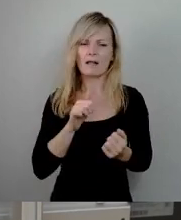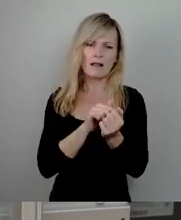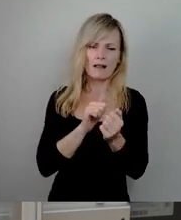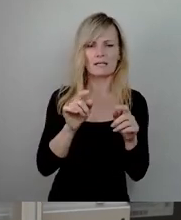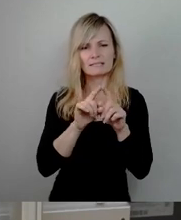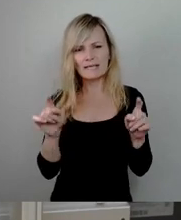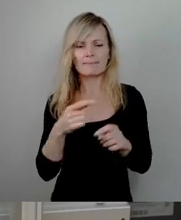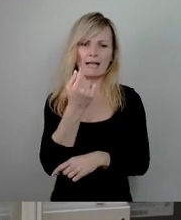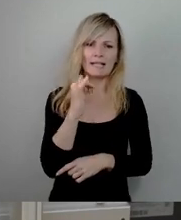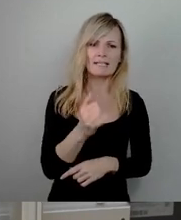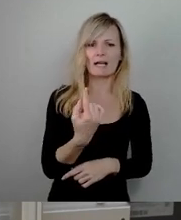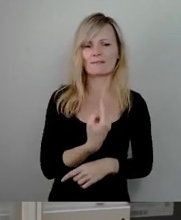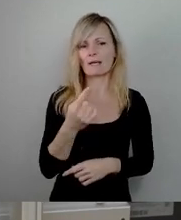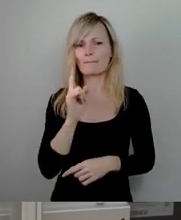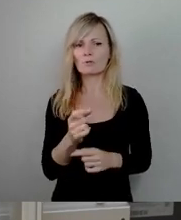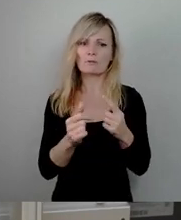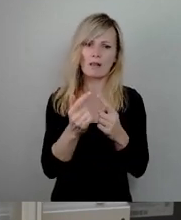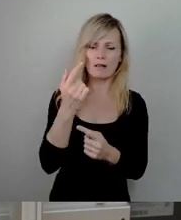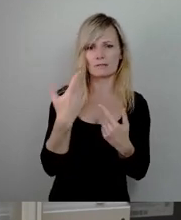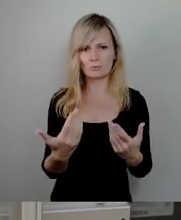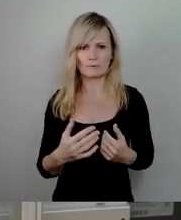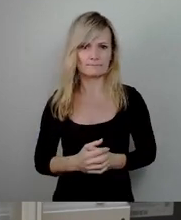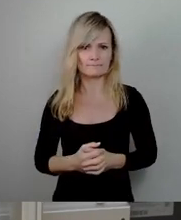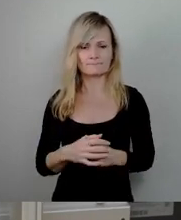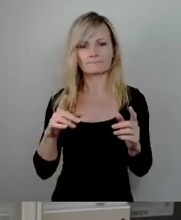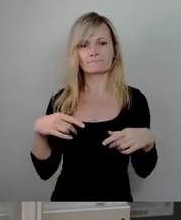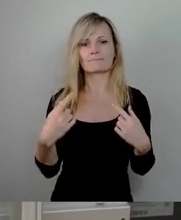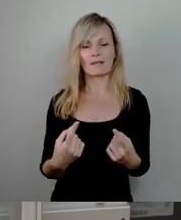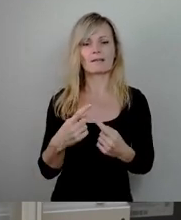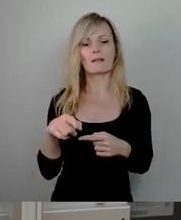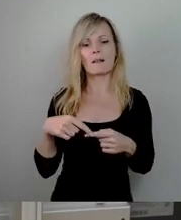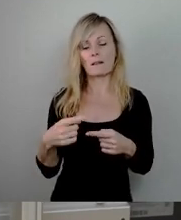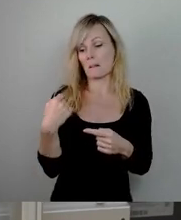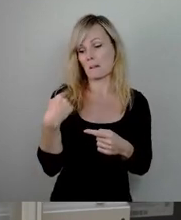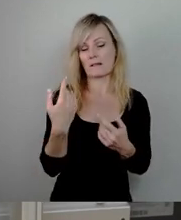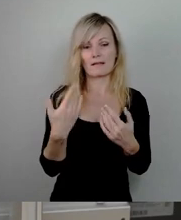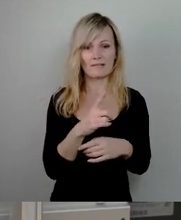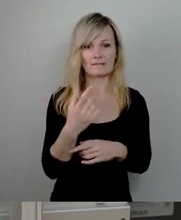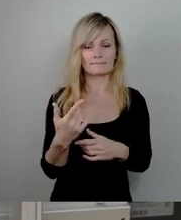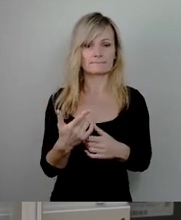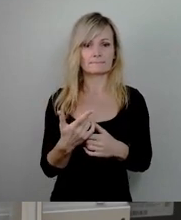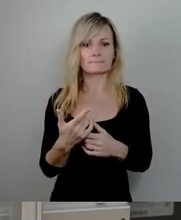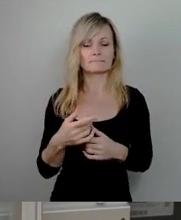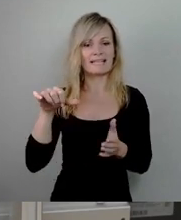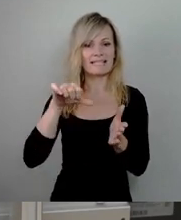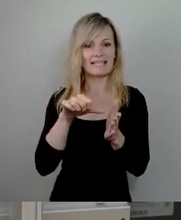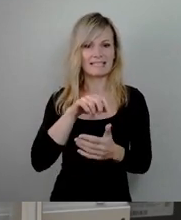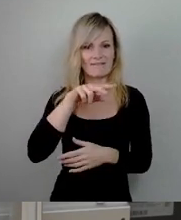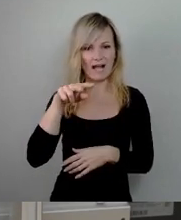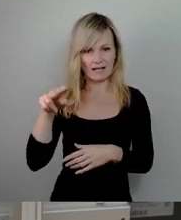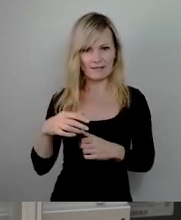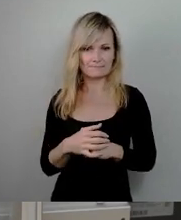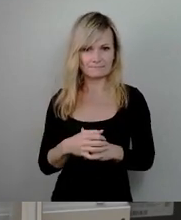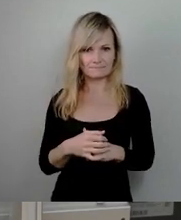weiter. Und dann haben sie vor kurzem gerade erst wieder beschlossen, eine sogenannte City-Wache mit, ich nenne es mal,